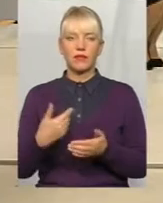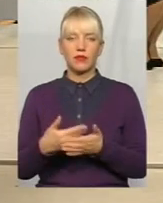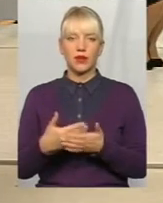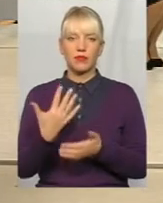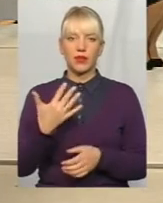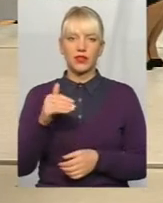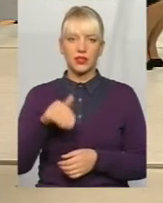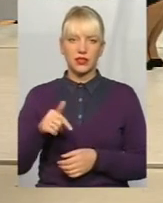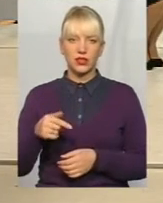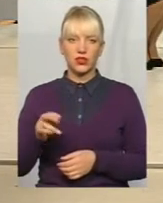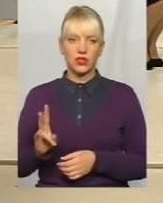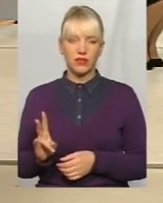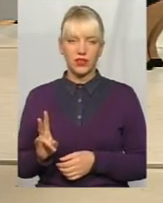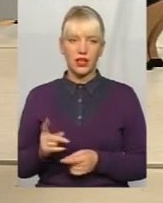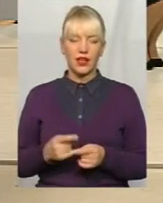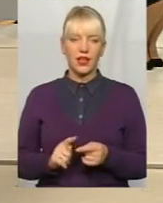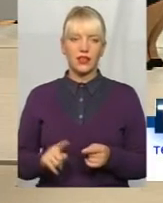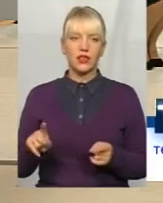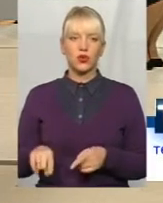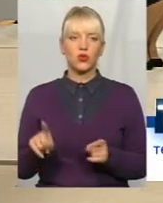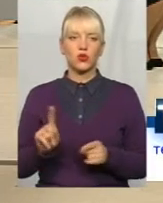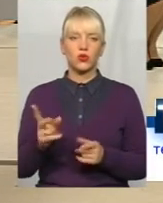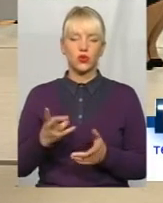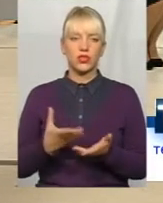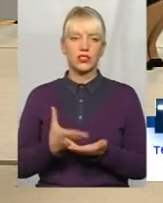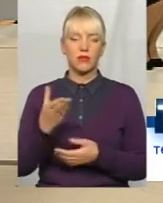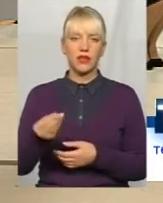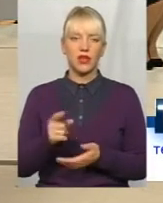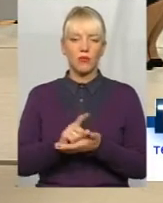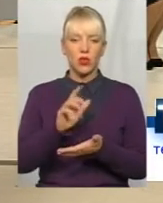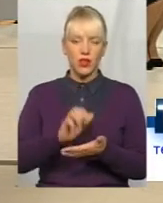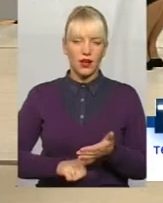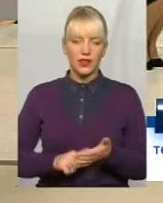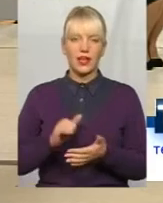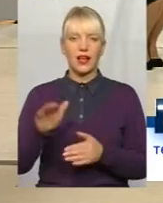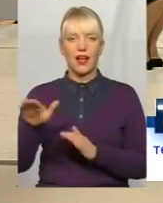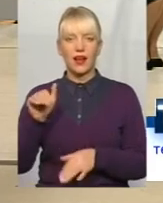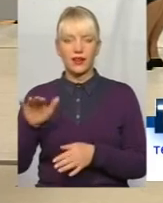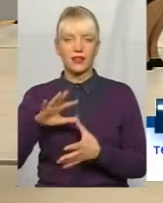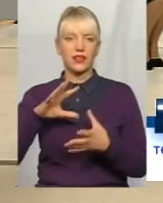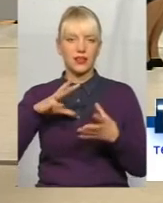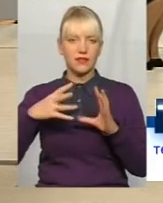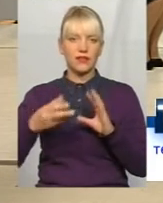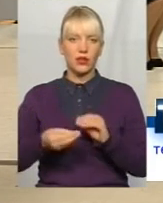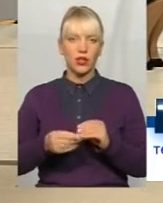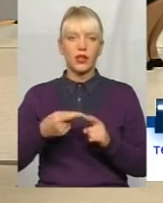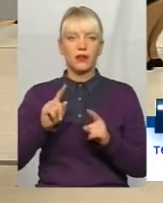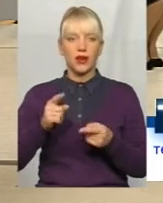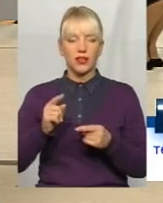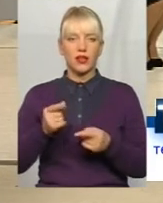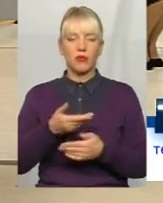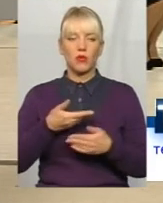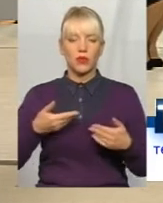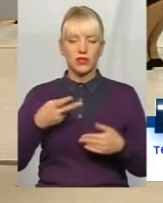до 5 тисяч гривень. Це то, що потрібно тільки заплатити податки, аренду і т.д. тому ми вже з 2000